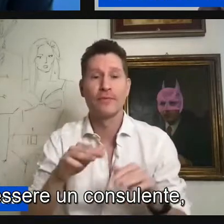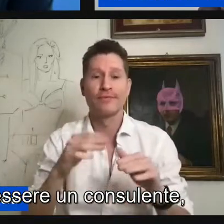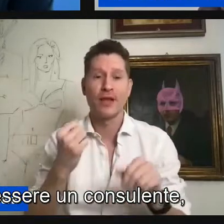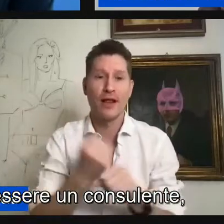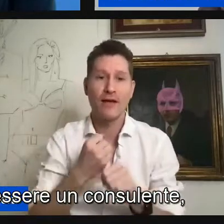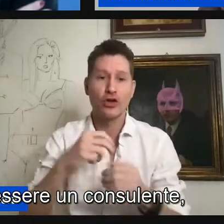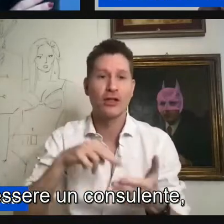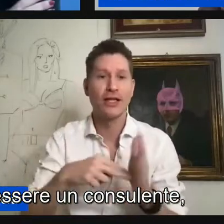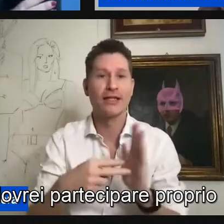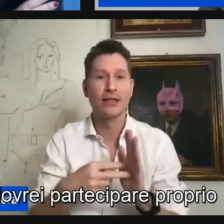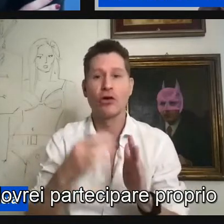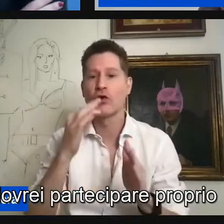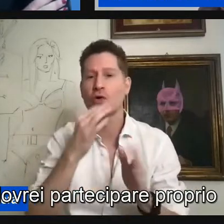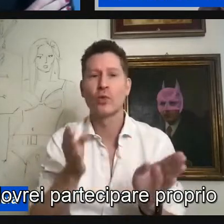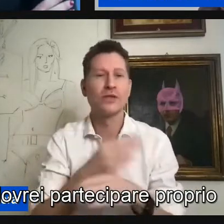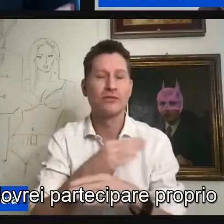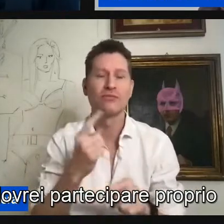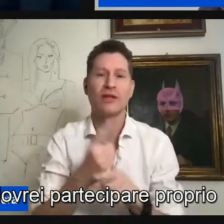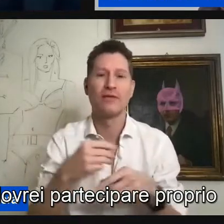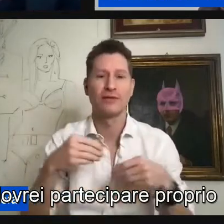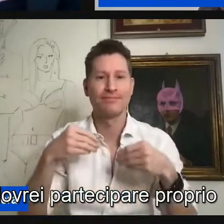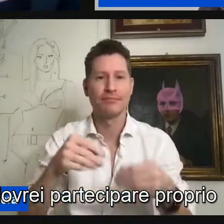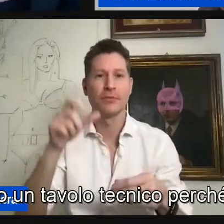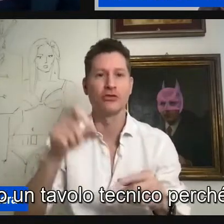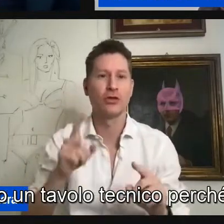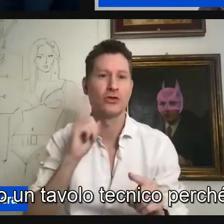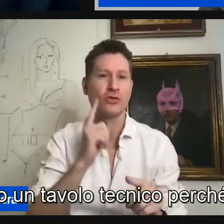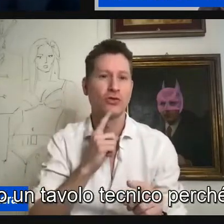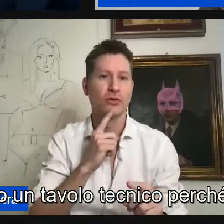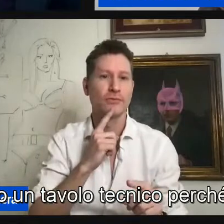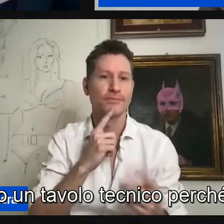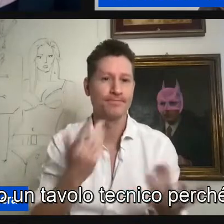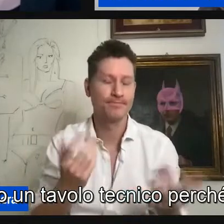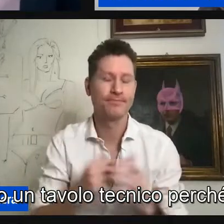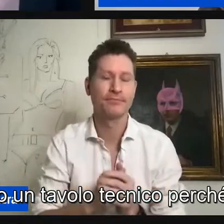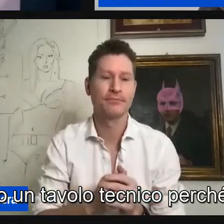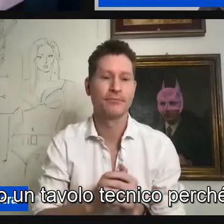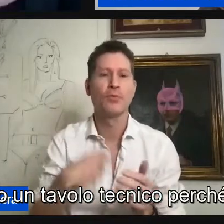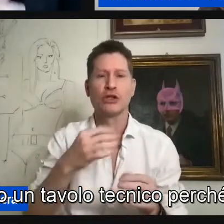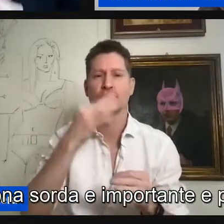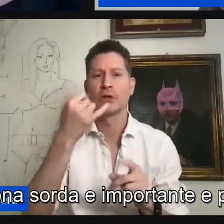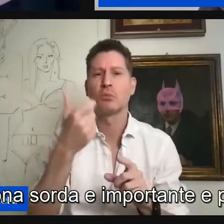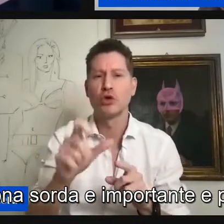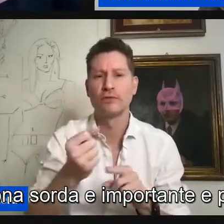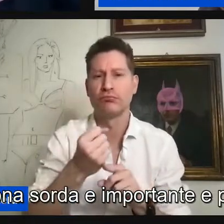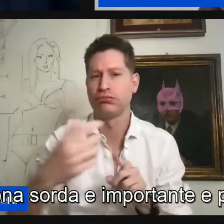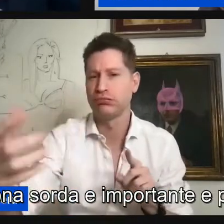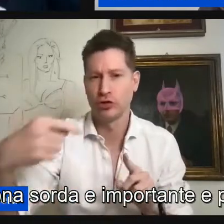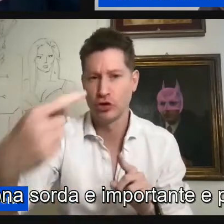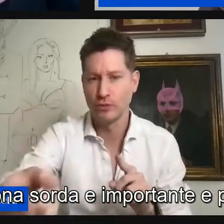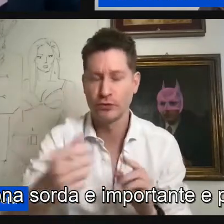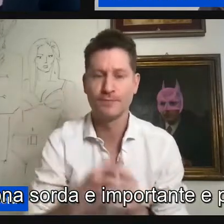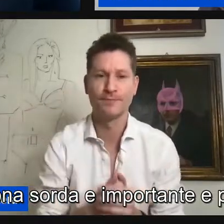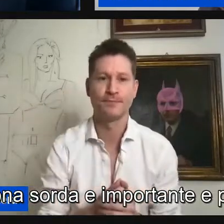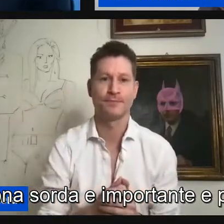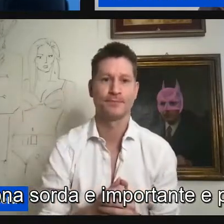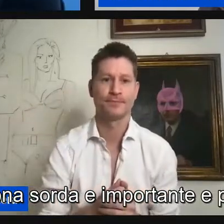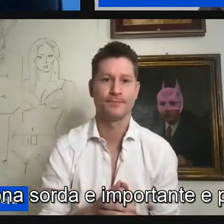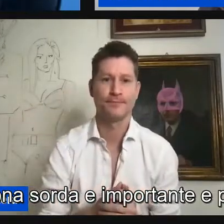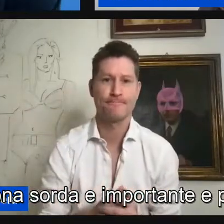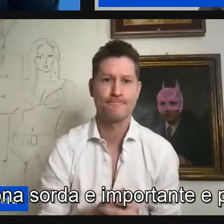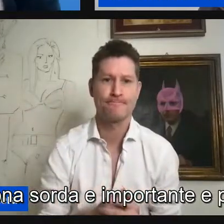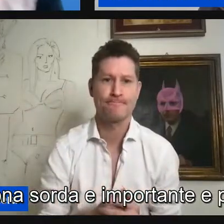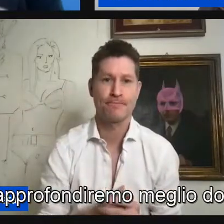un consulente ma dovrei partecipare proprio a un tavolo tecnico perché la persona sorda è importante